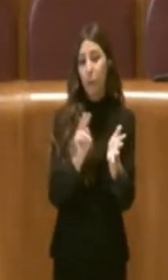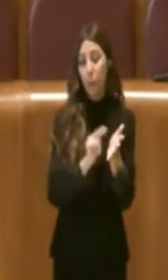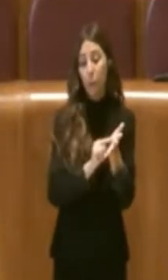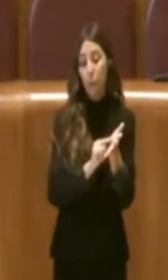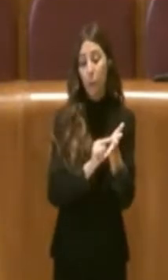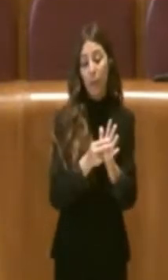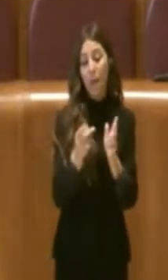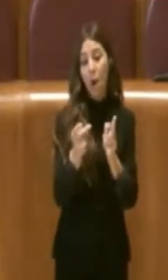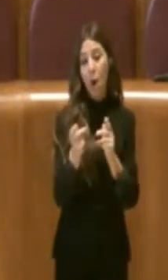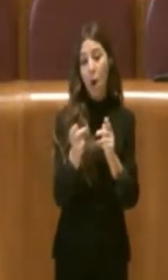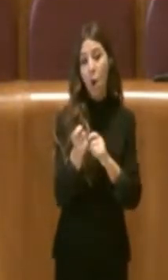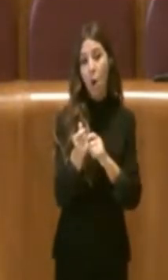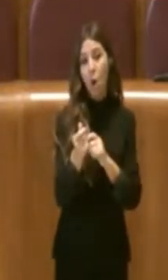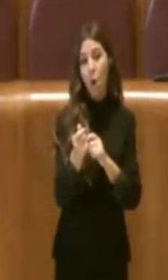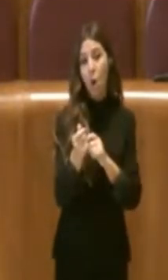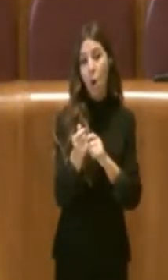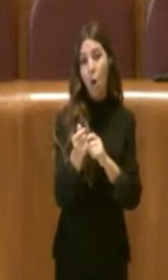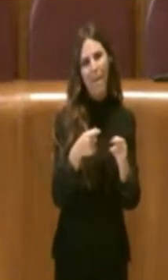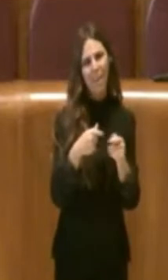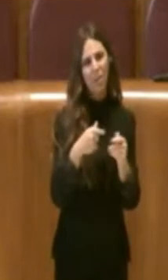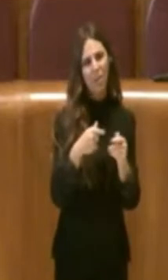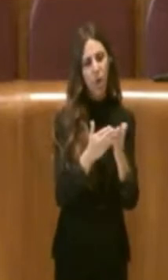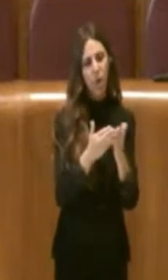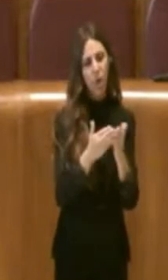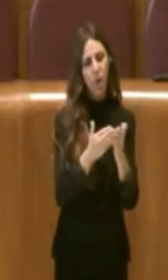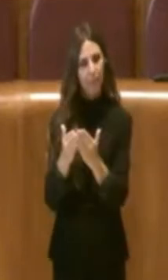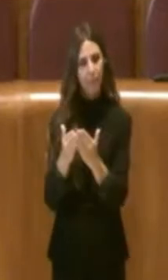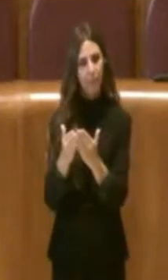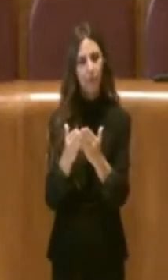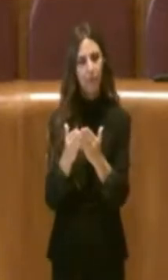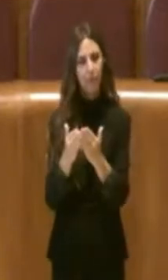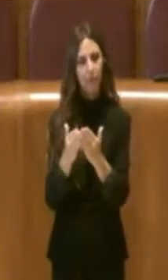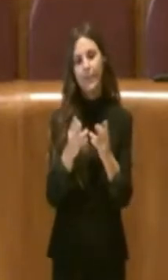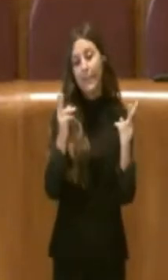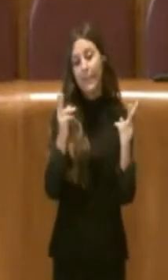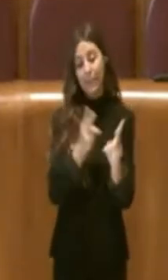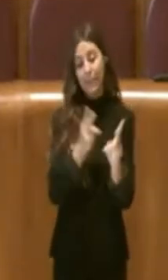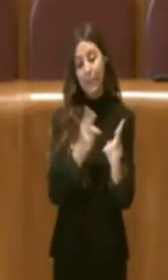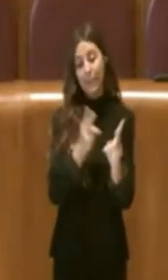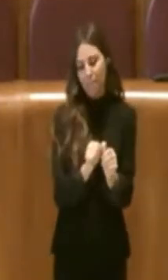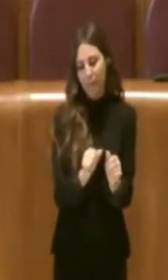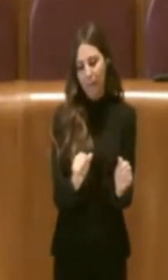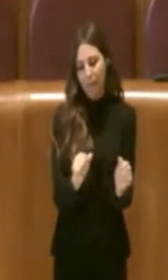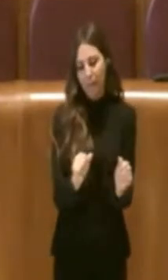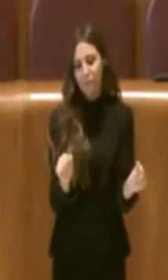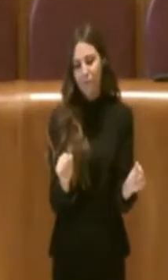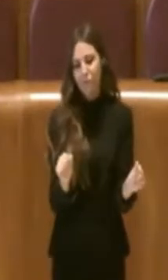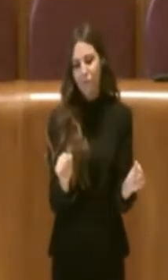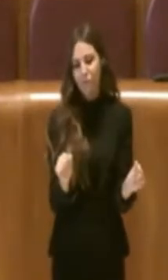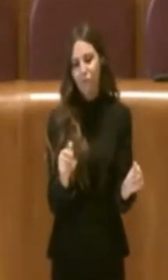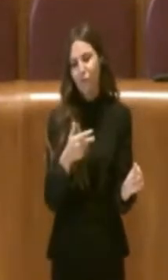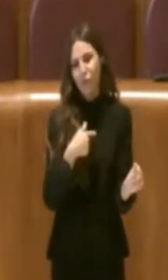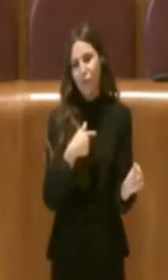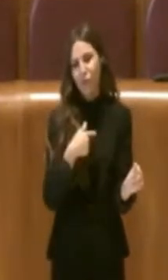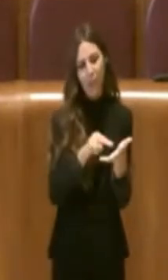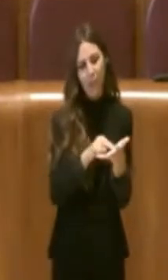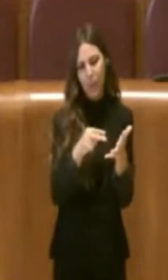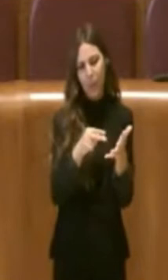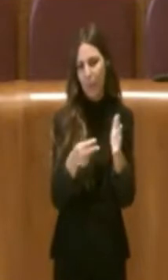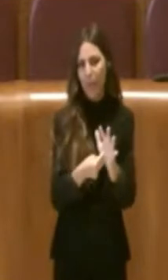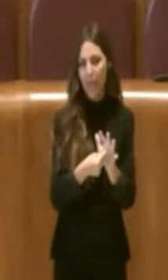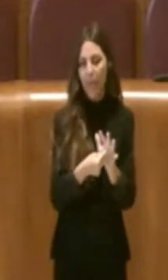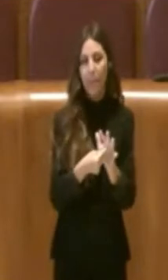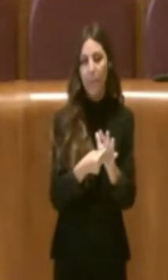libri di fondo è un'attività che forse sta subendo dei problemi per